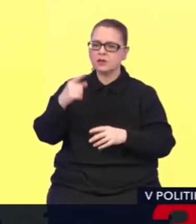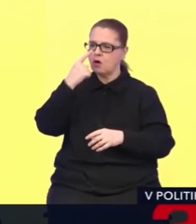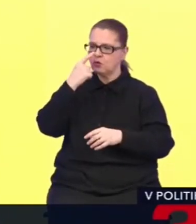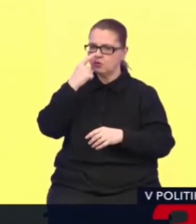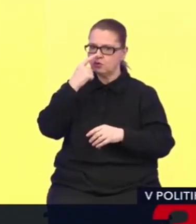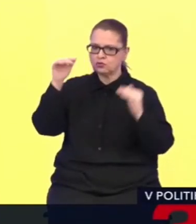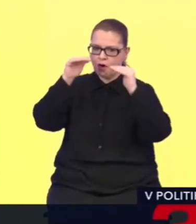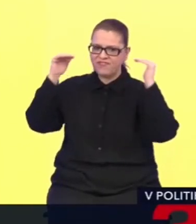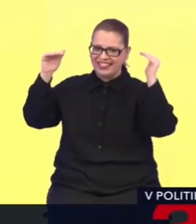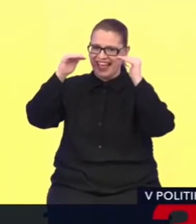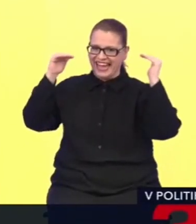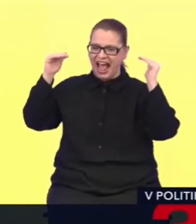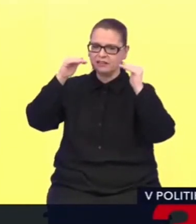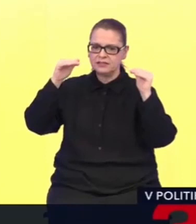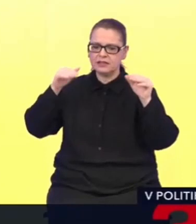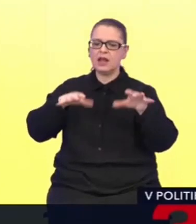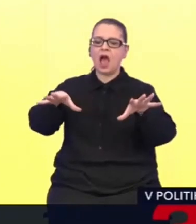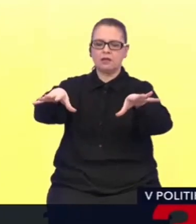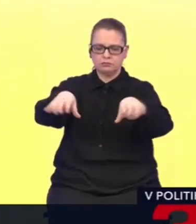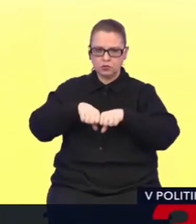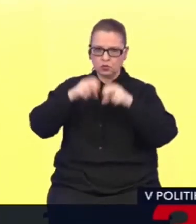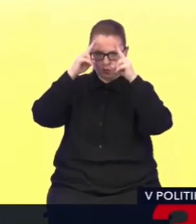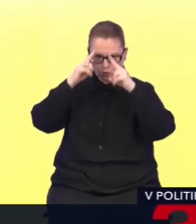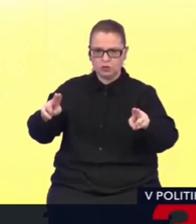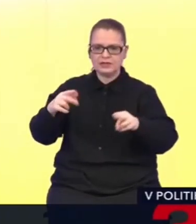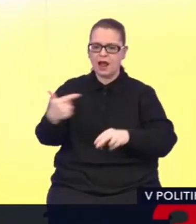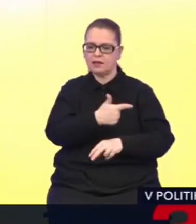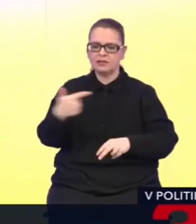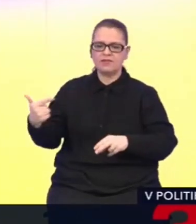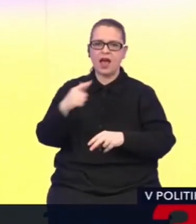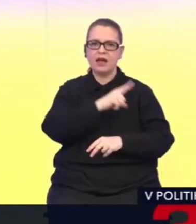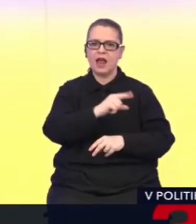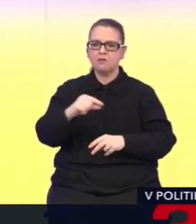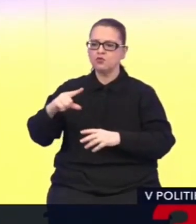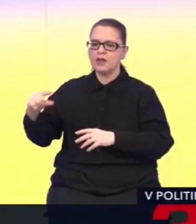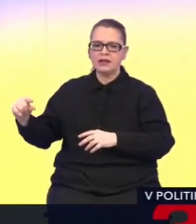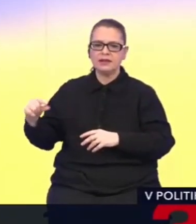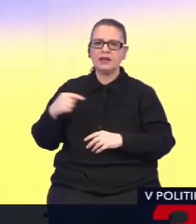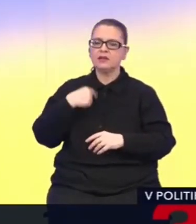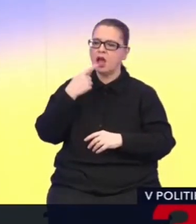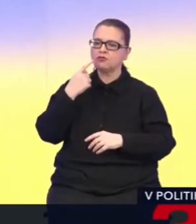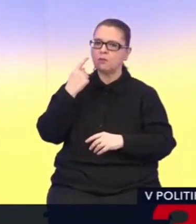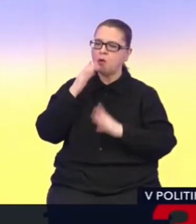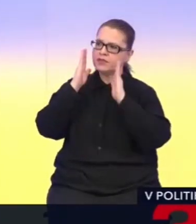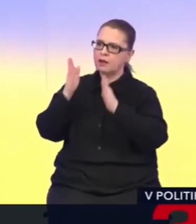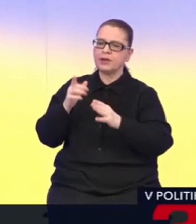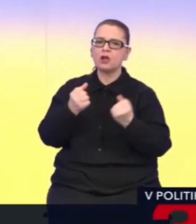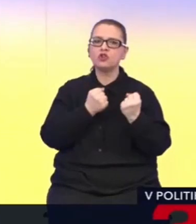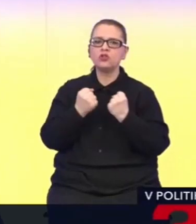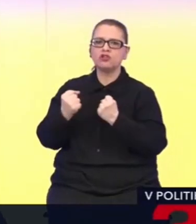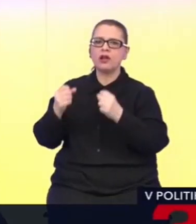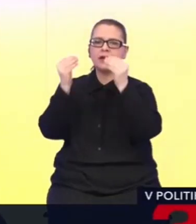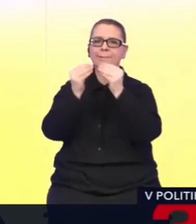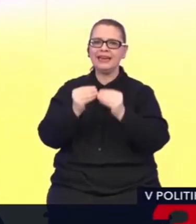legitimizovali tieto dve samozvané republiky, tak som mu do očí povedal, že dodržiavanie princípom medzinárodného práva